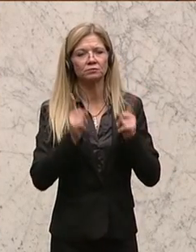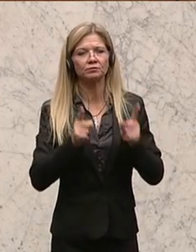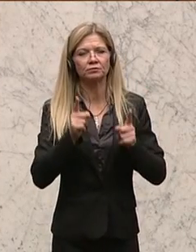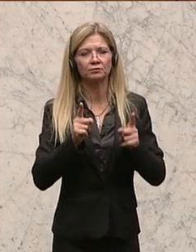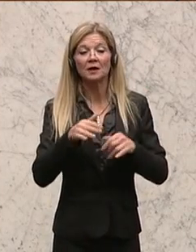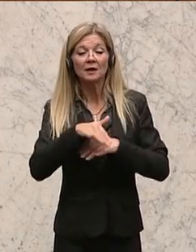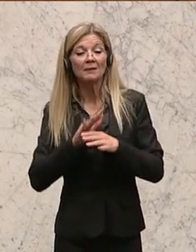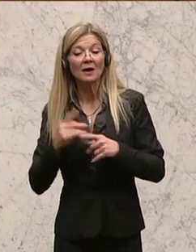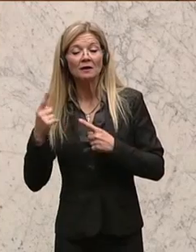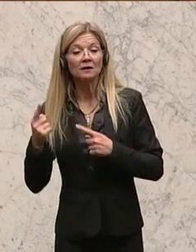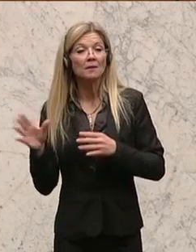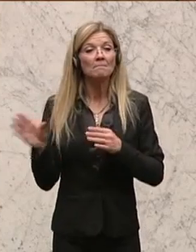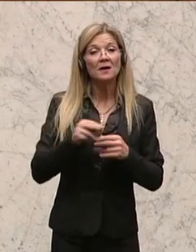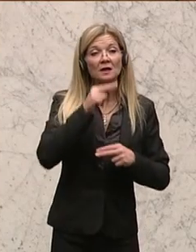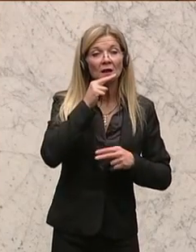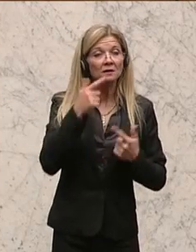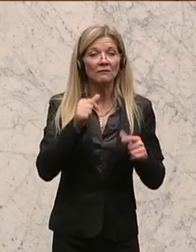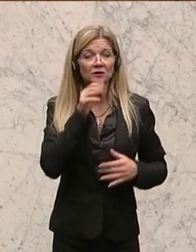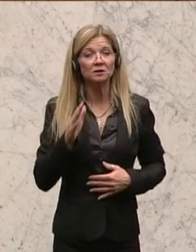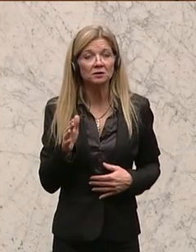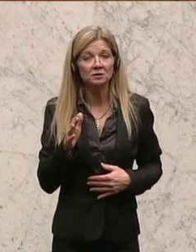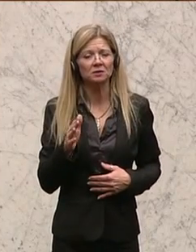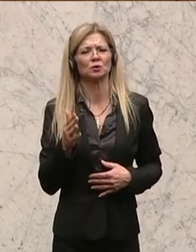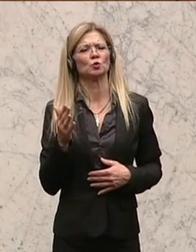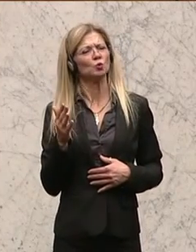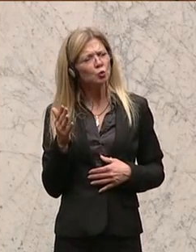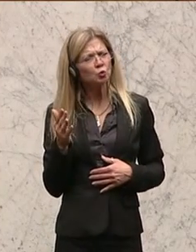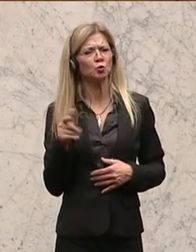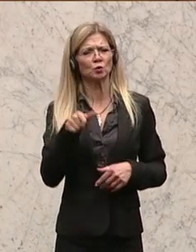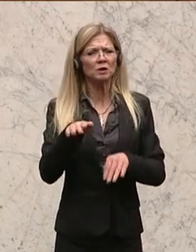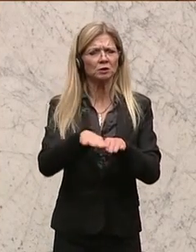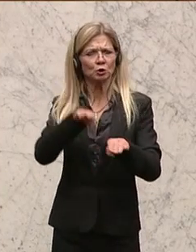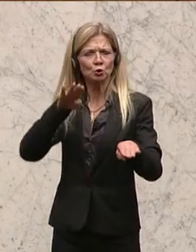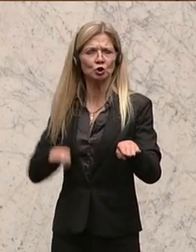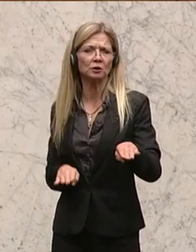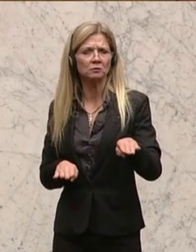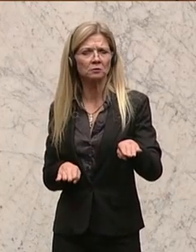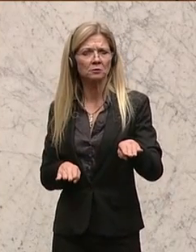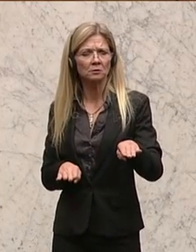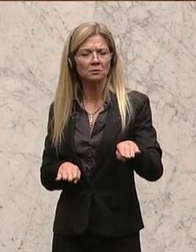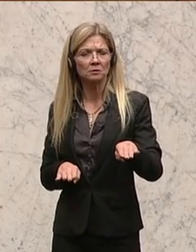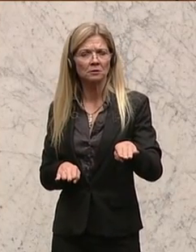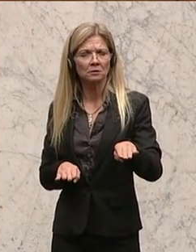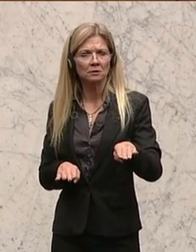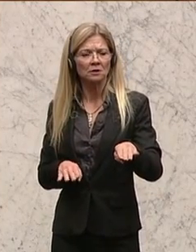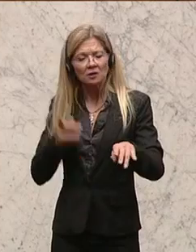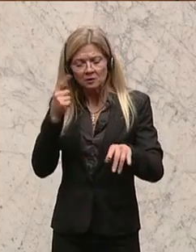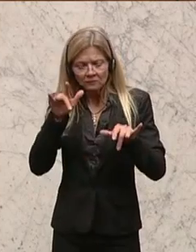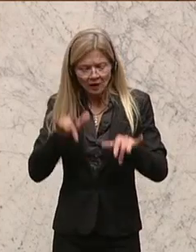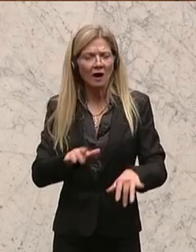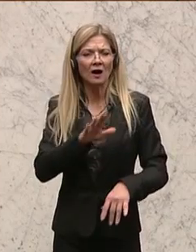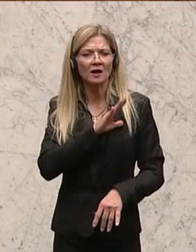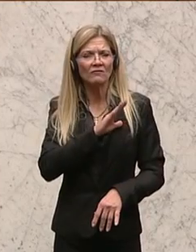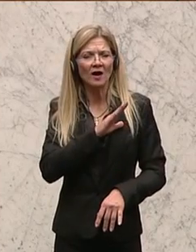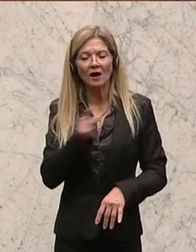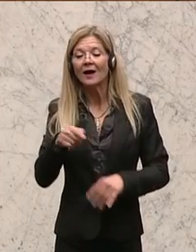Gemeinden Mitspracherechte haben, so denke mir, das ist ein Rückschritt mit der Gefahr verbunden, dass die Autonomie